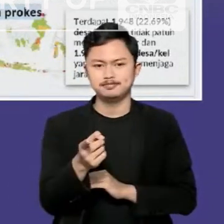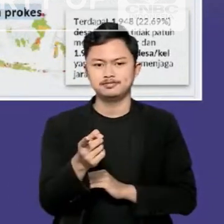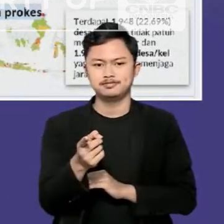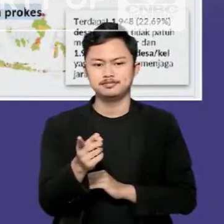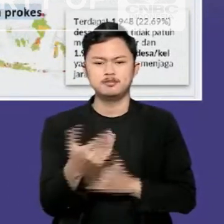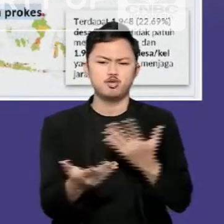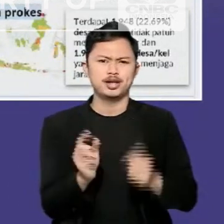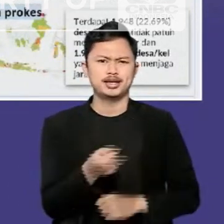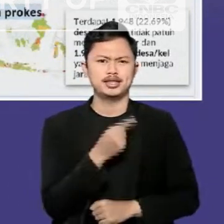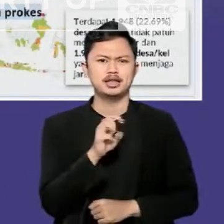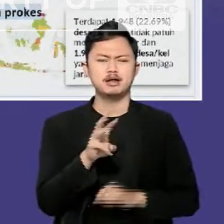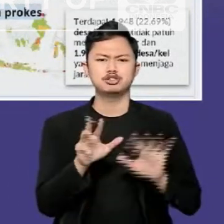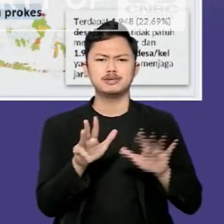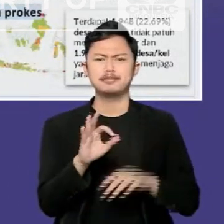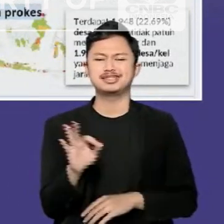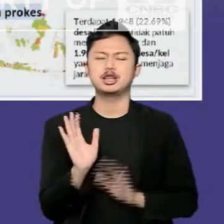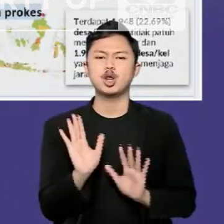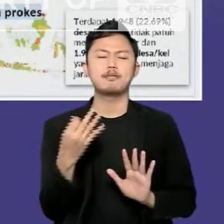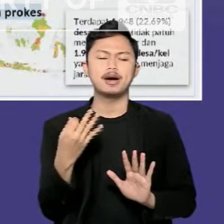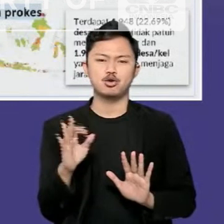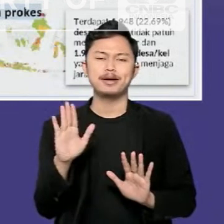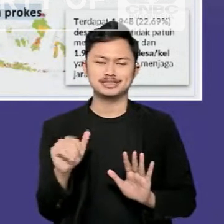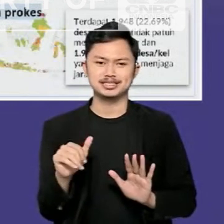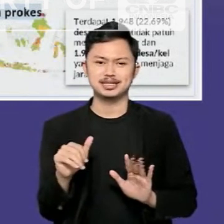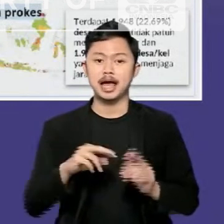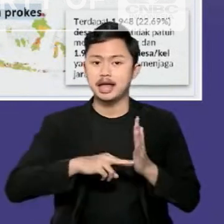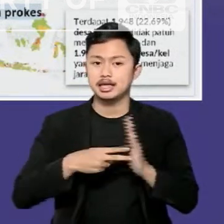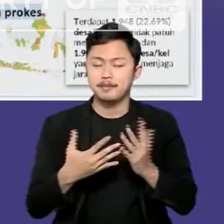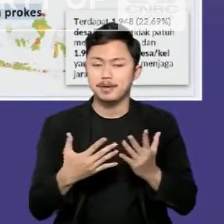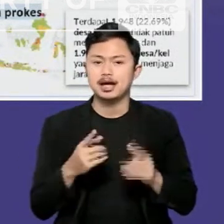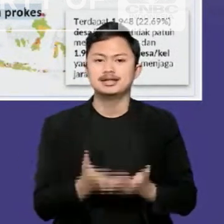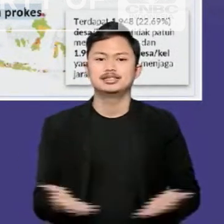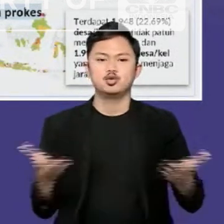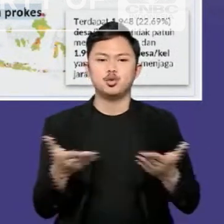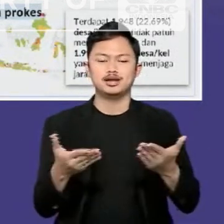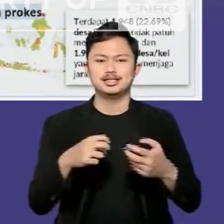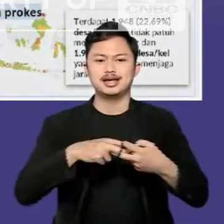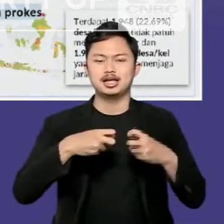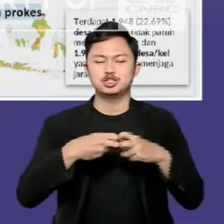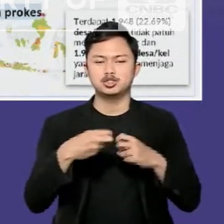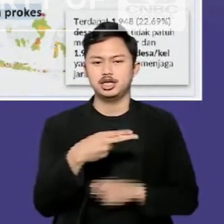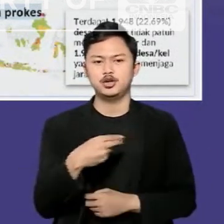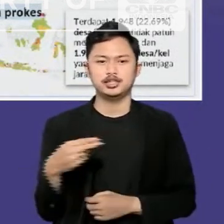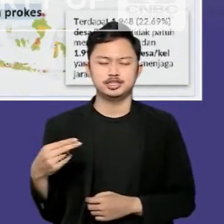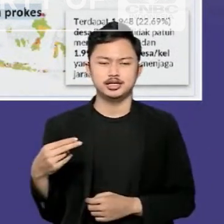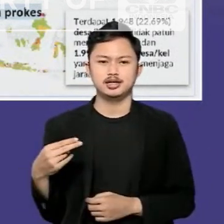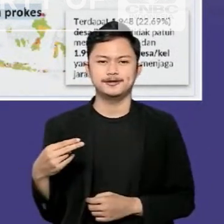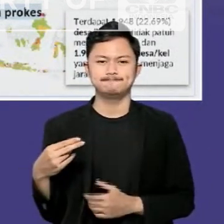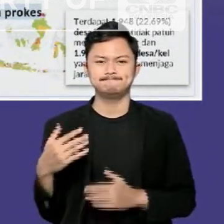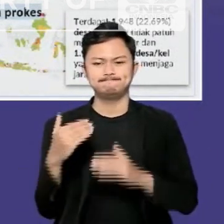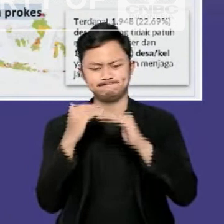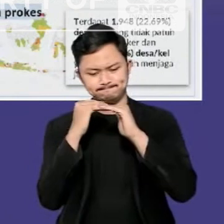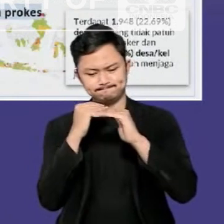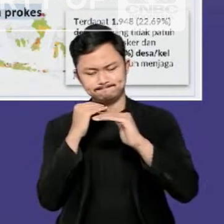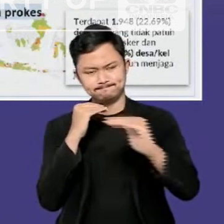sekitar 39 persen. Meskipun demikian, kondisi kasus di Indonesia konsisten